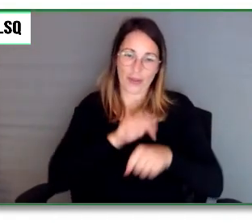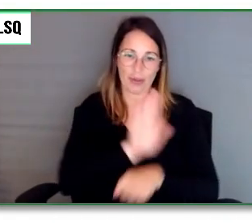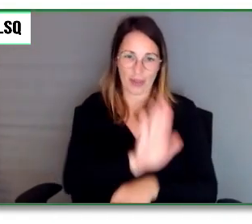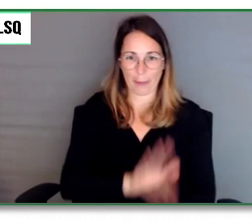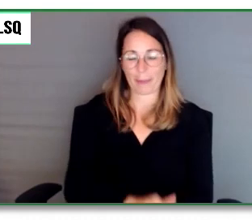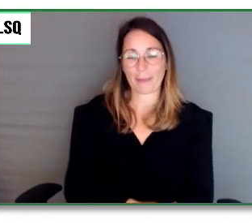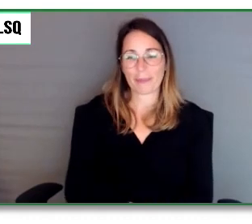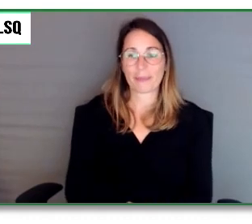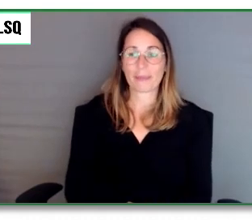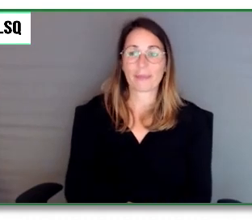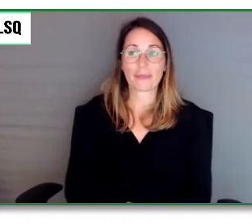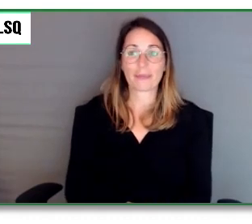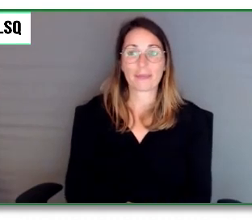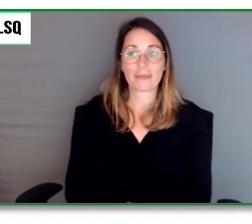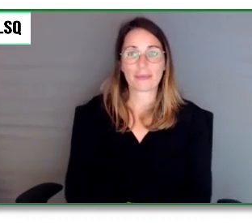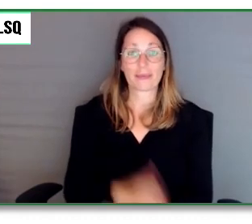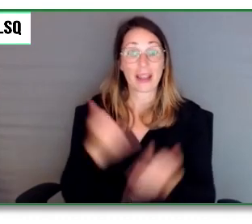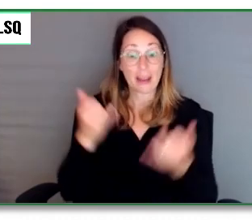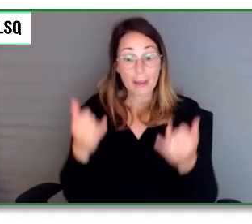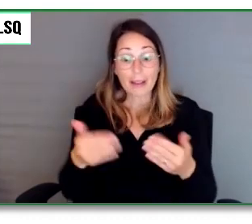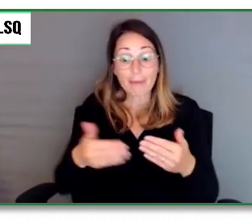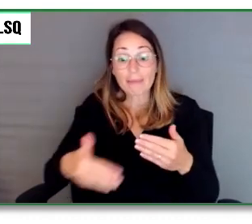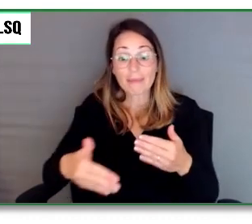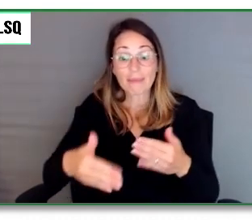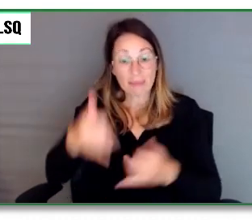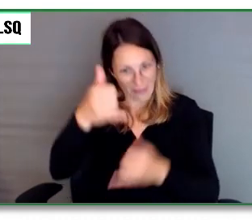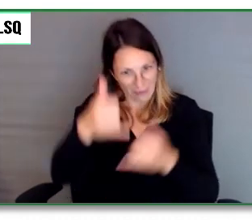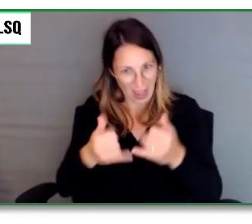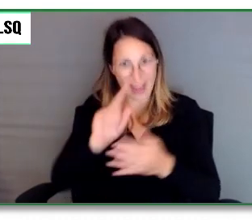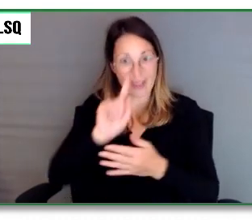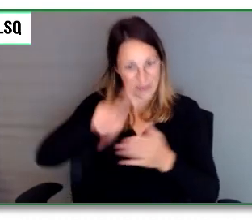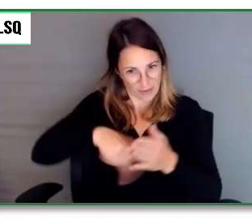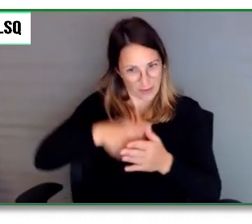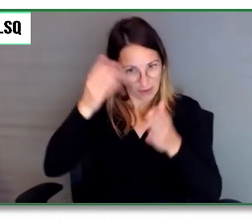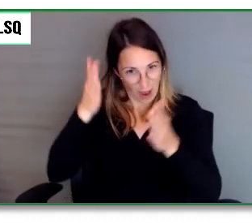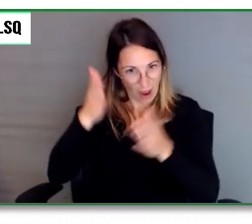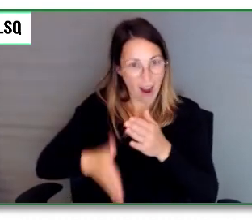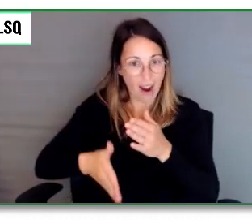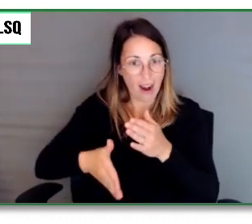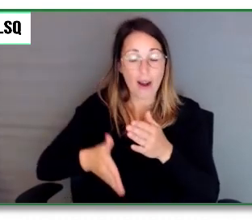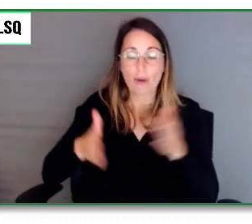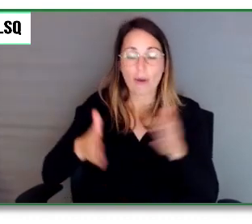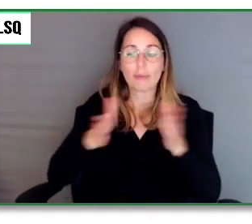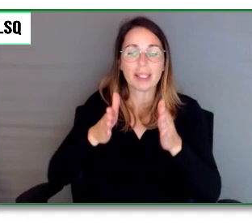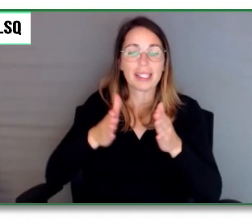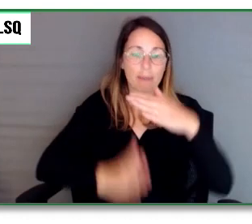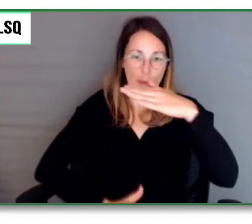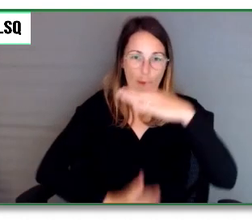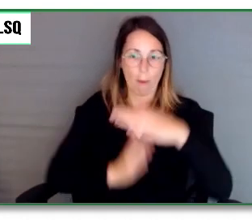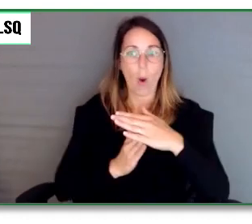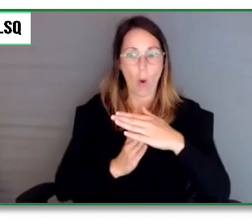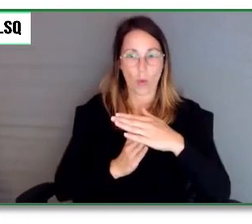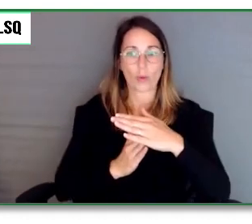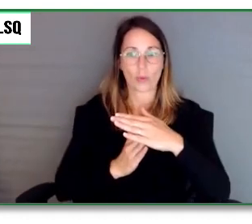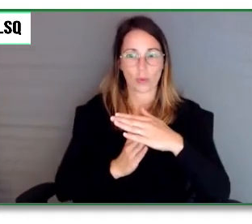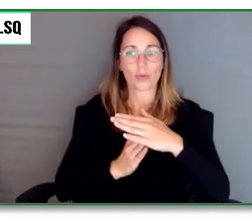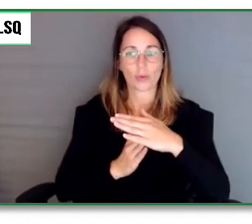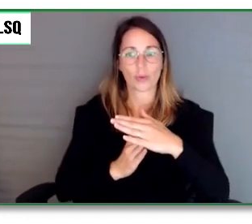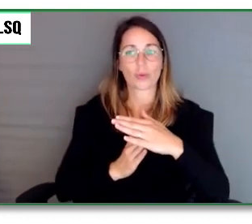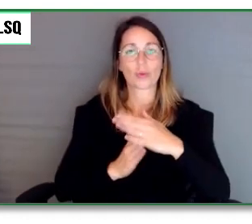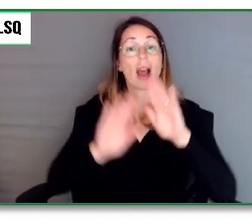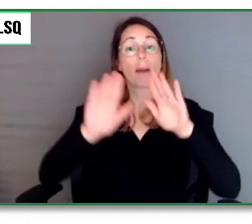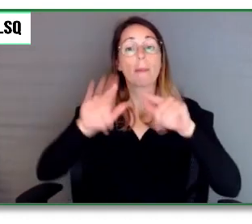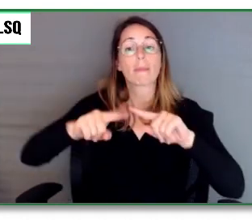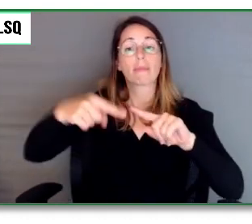Nous sommes maintenant à la fin de notre heure. Nous allons faire une petite pause. Prochaine séance commence à